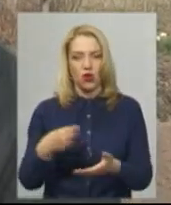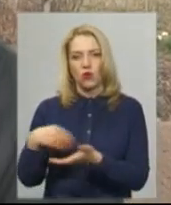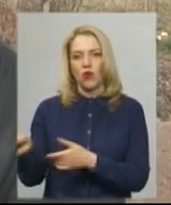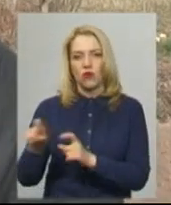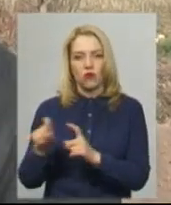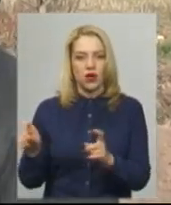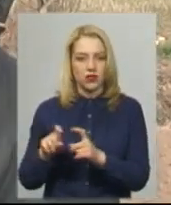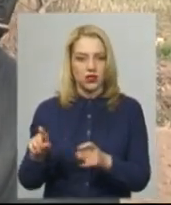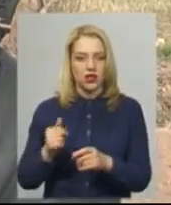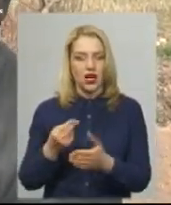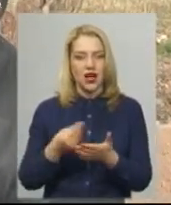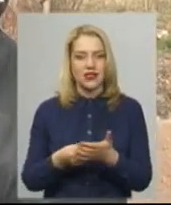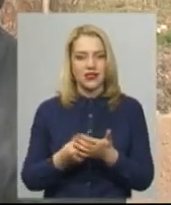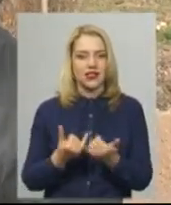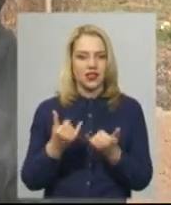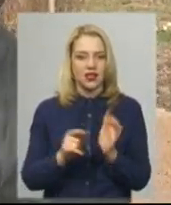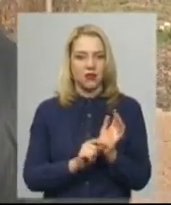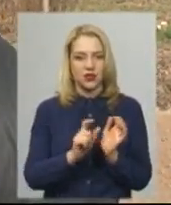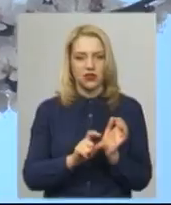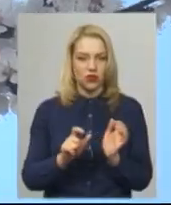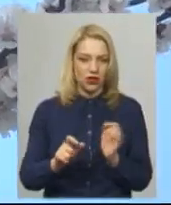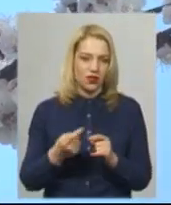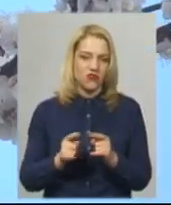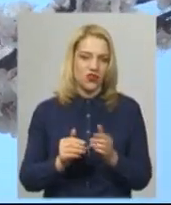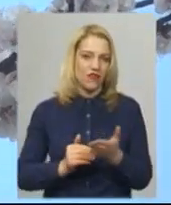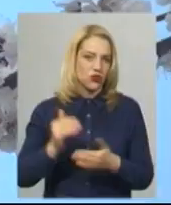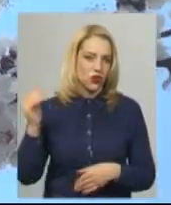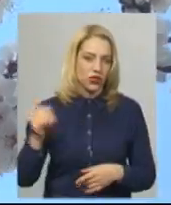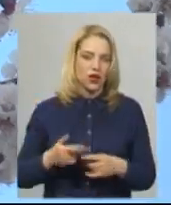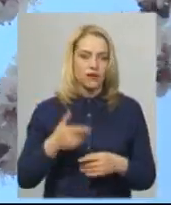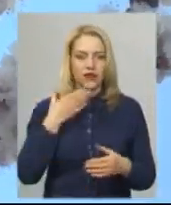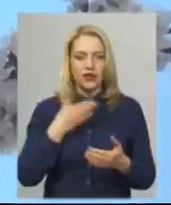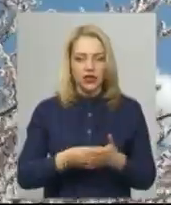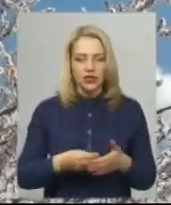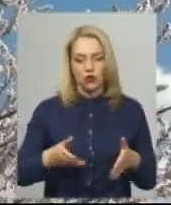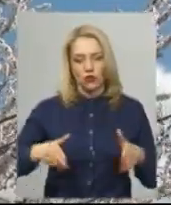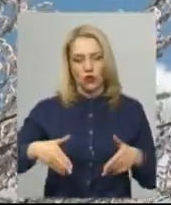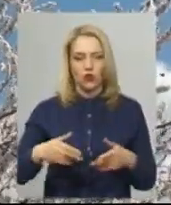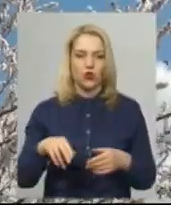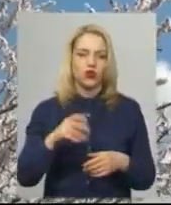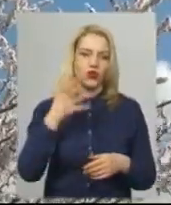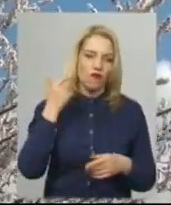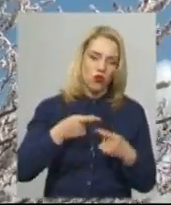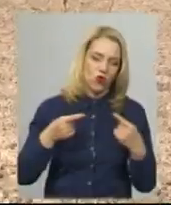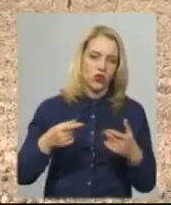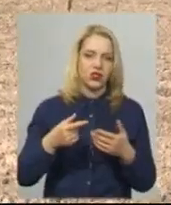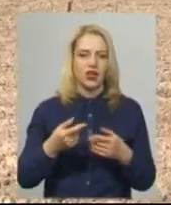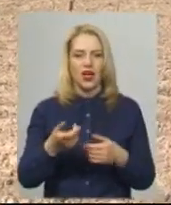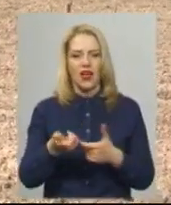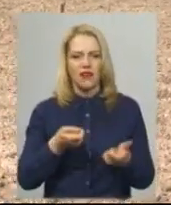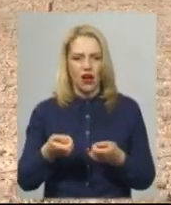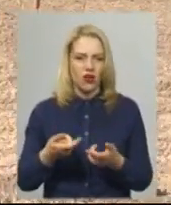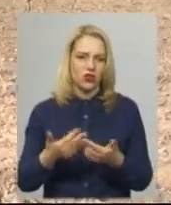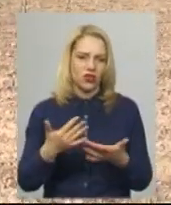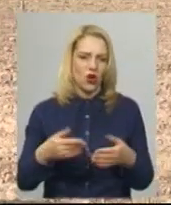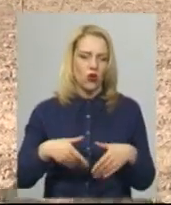магазині. А ціни для пенсіонерів за високі. На своїй садиві дачниці вирощують фрукти, ягоди та різного родину. Та найбільше